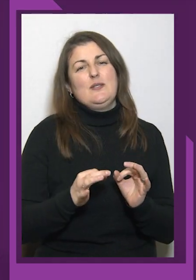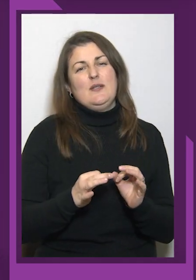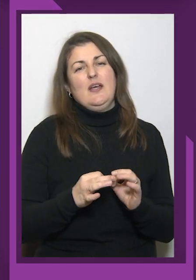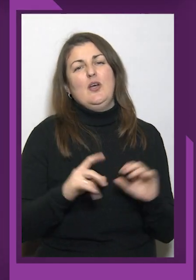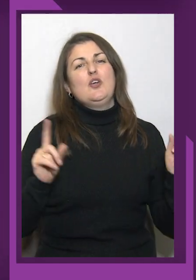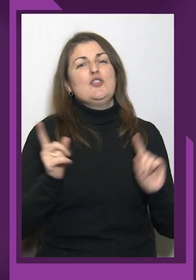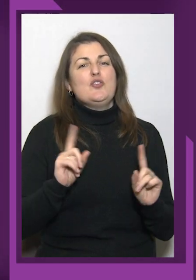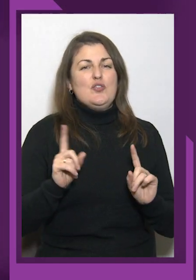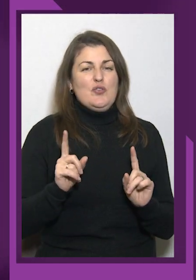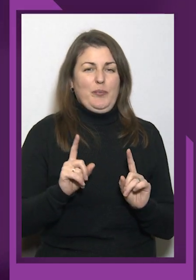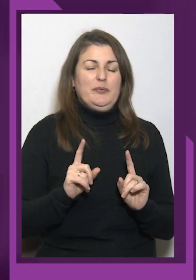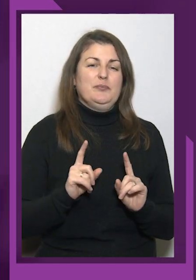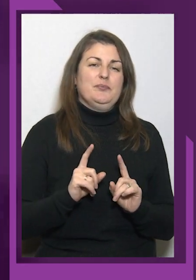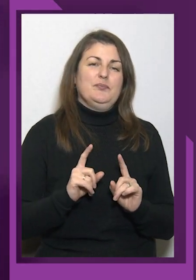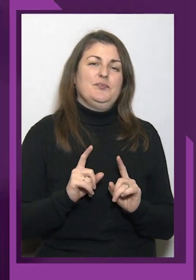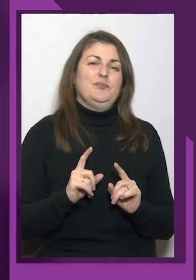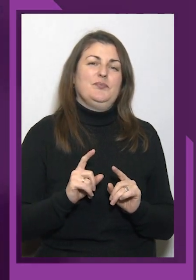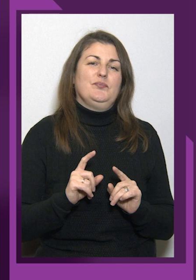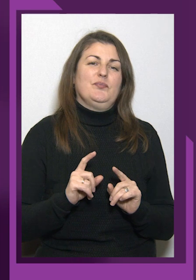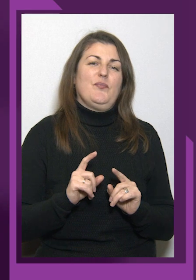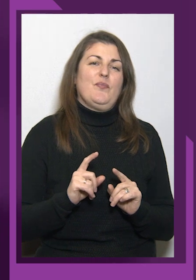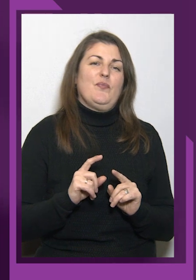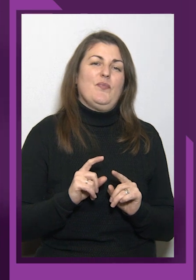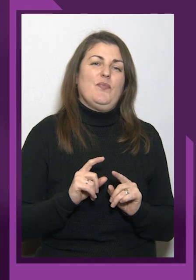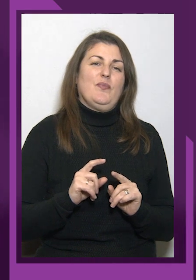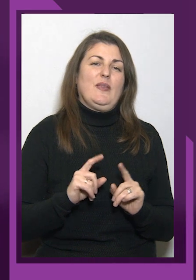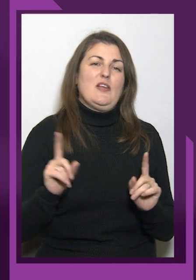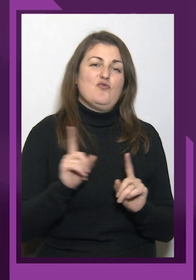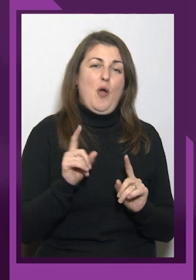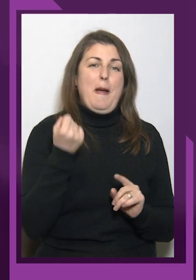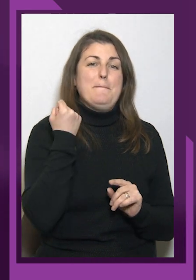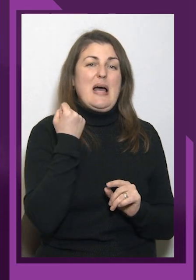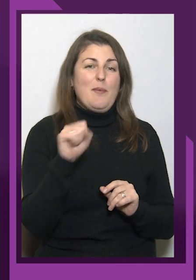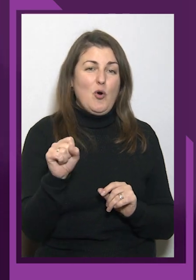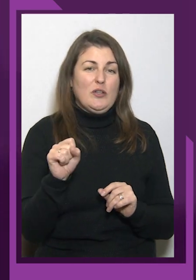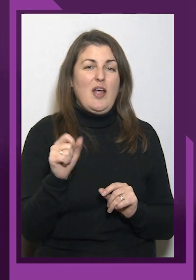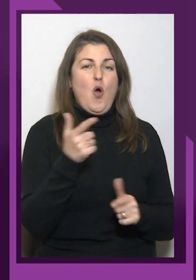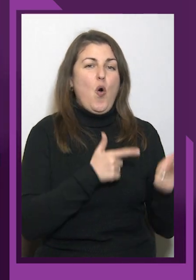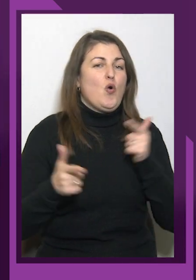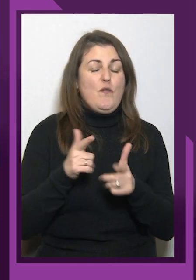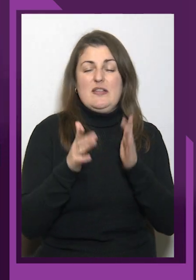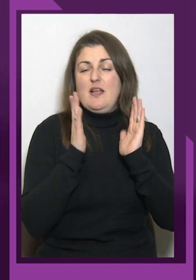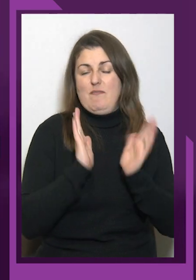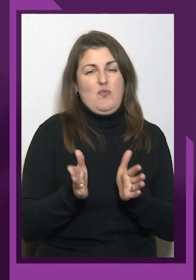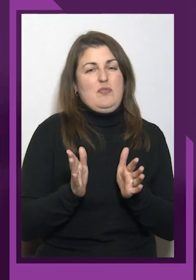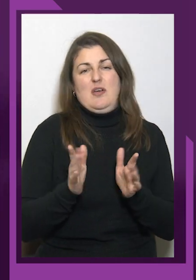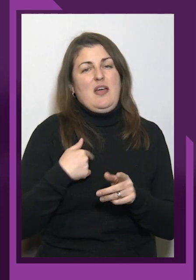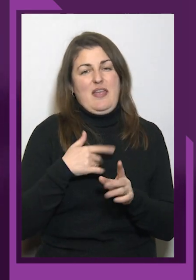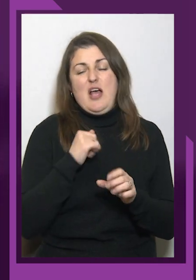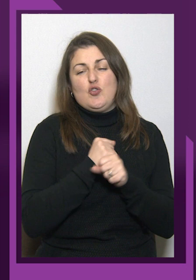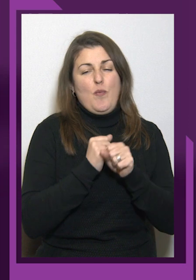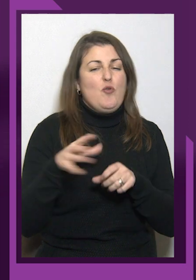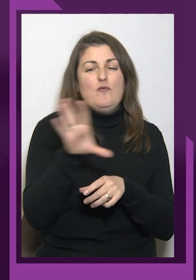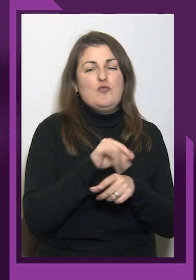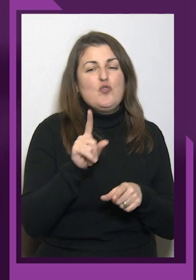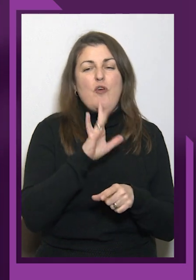щоби перемотив, готуватися буду, я зроблю все, що в моїх сил, щоби гімн України звучав,